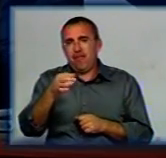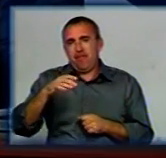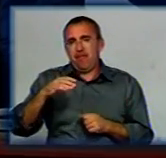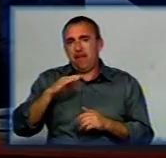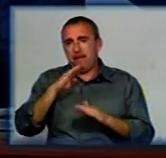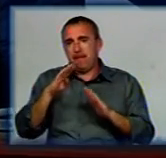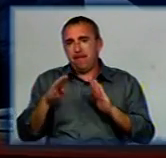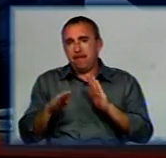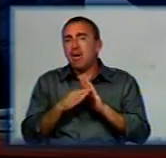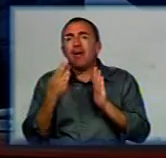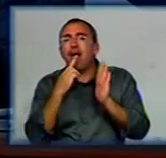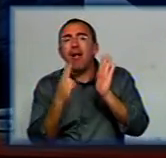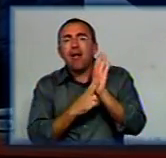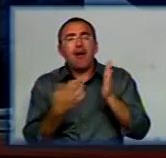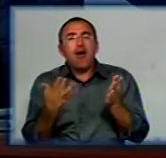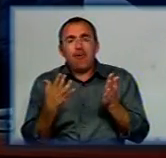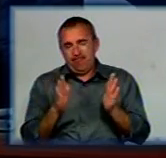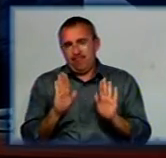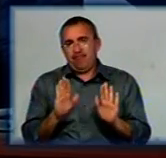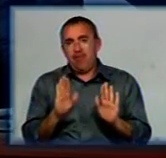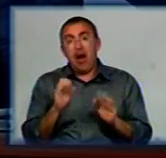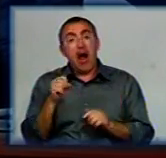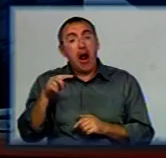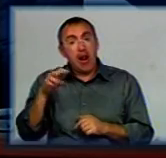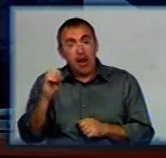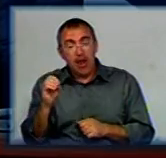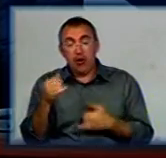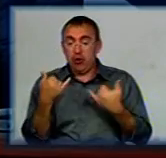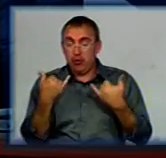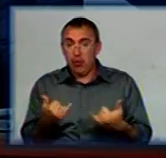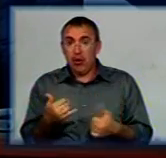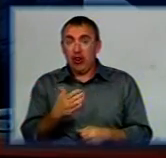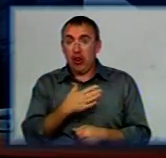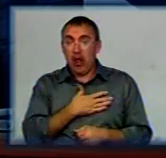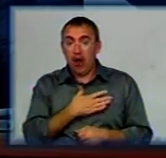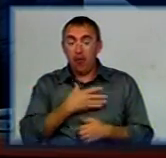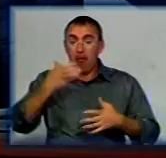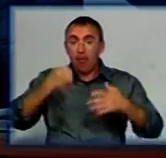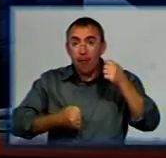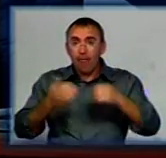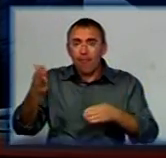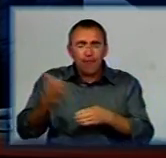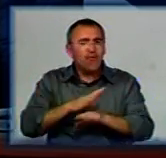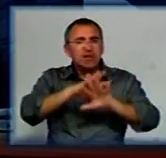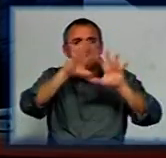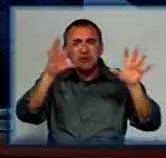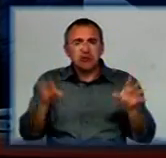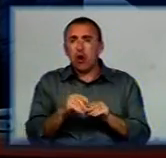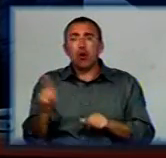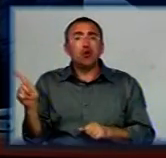яким. Але сьогодні з нашого молока виробляється все, що